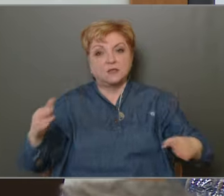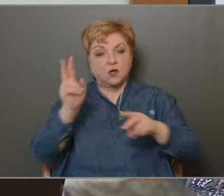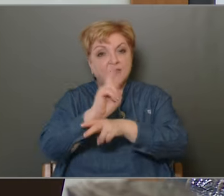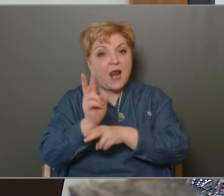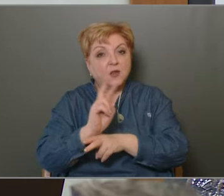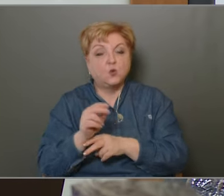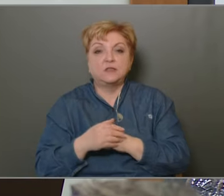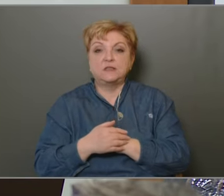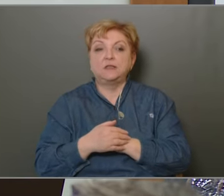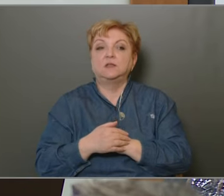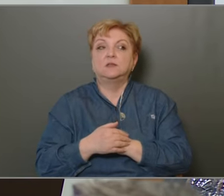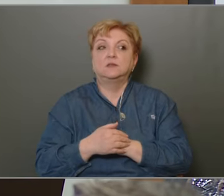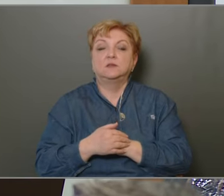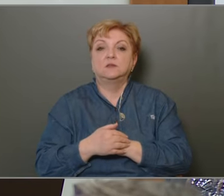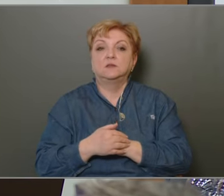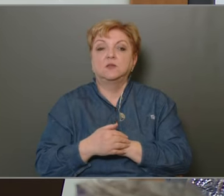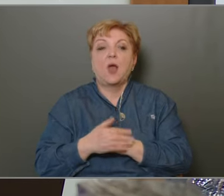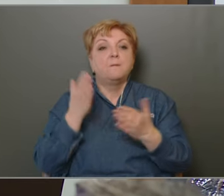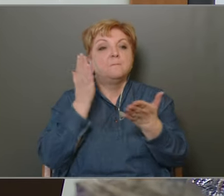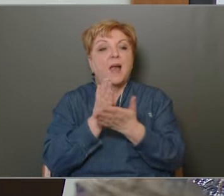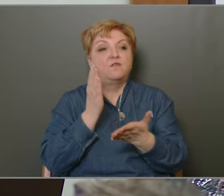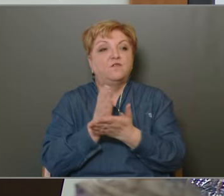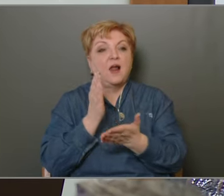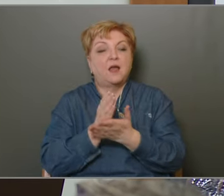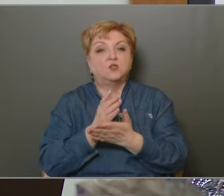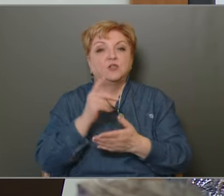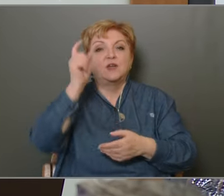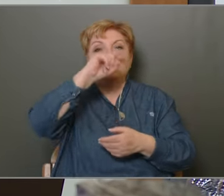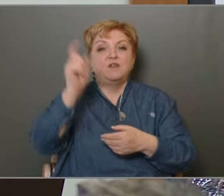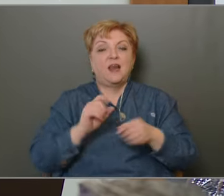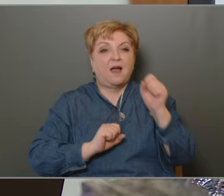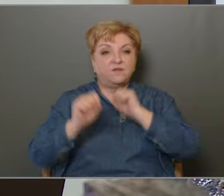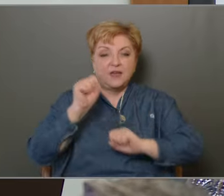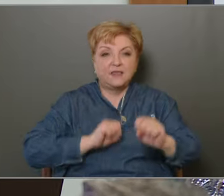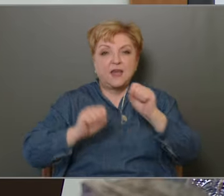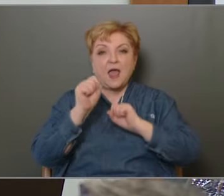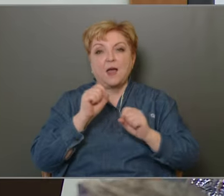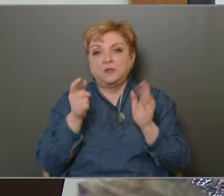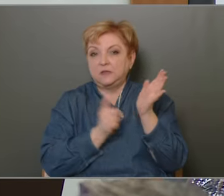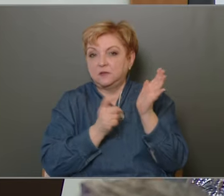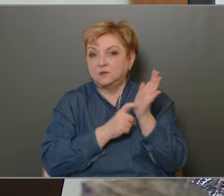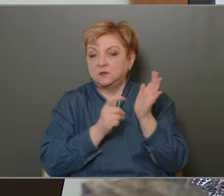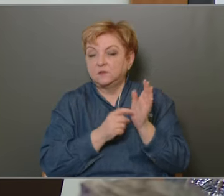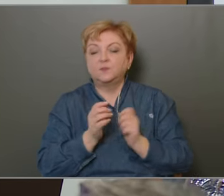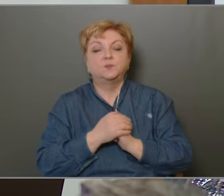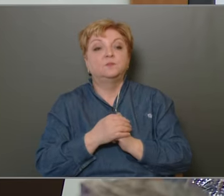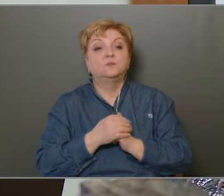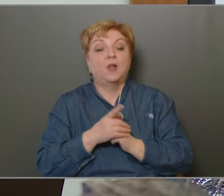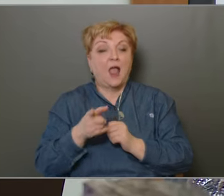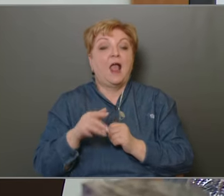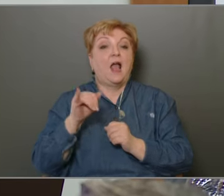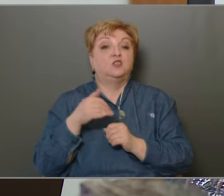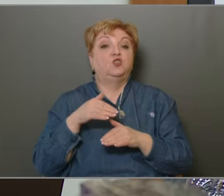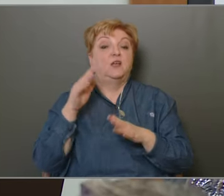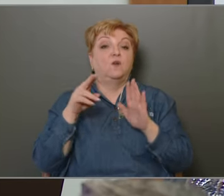ugye meg kell ezeket a megfelelőségeket a villámvédelemtől kezdve mindent számon kérnek, és ez is egy